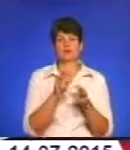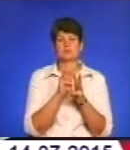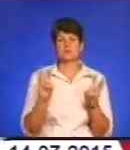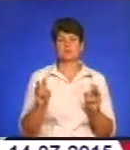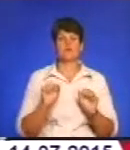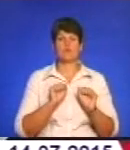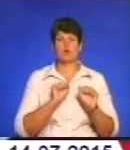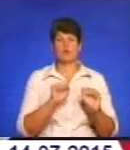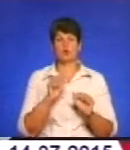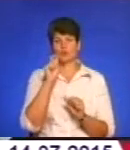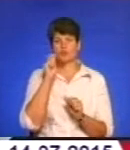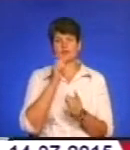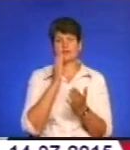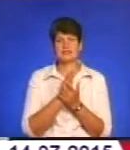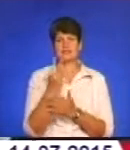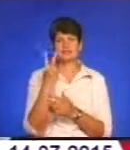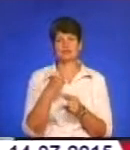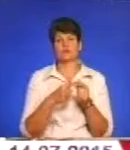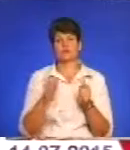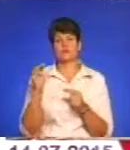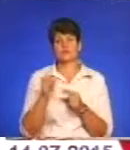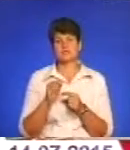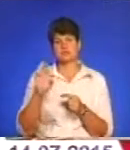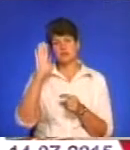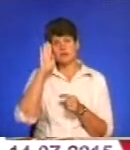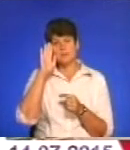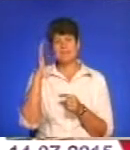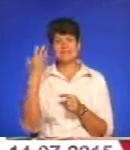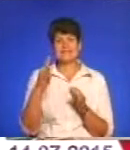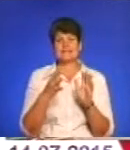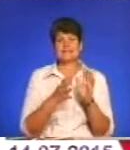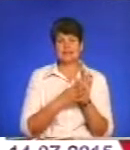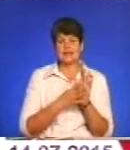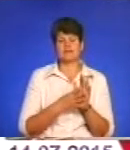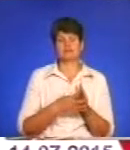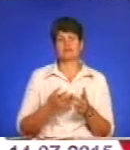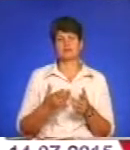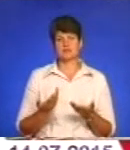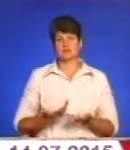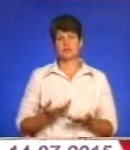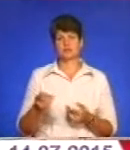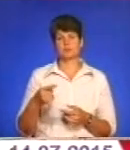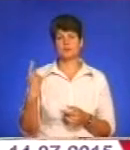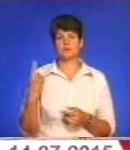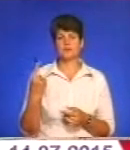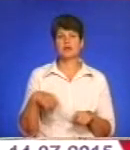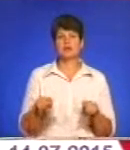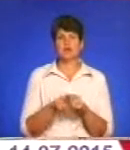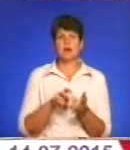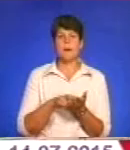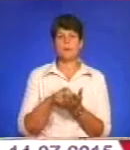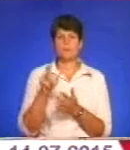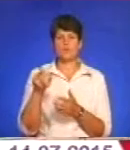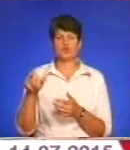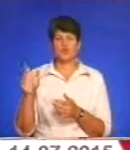оборони України, є понад 2,5 тисячі бійців, 59 з яких – жителі Тернопільщини. Також для прочан, які